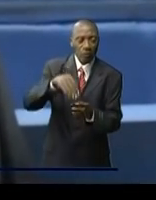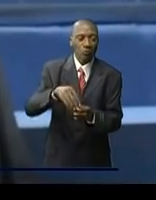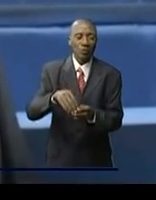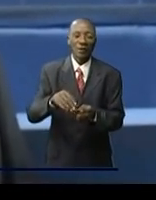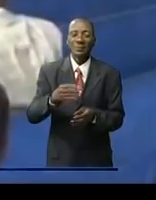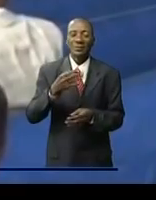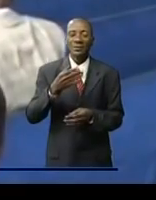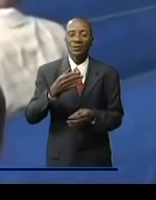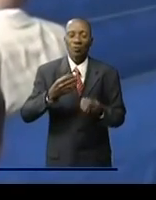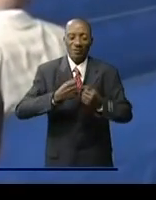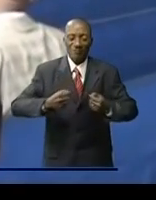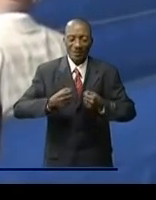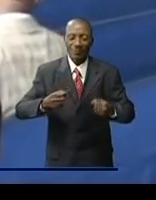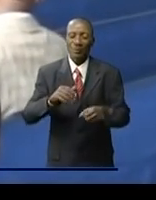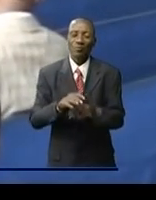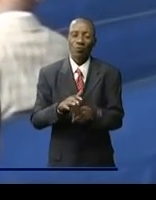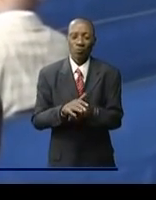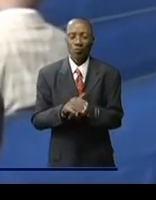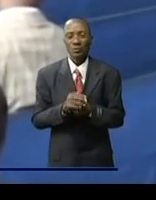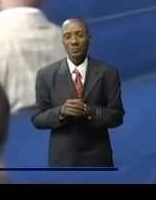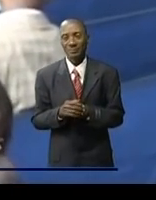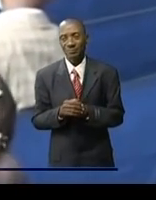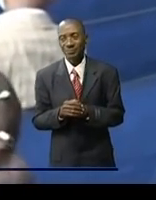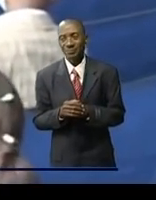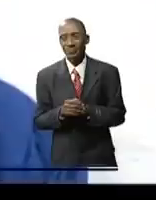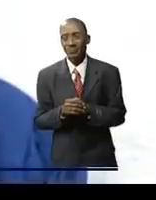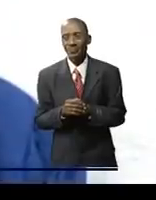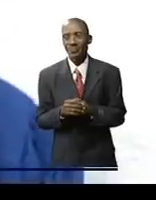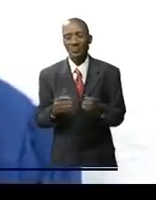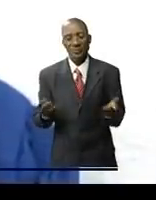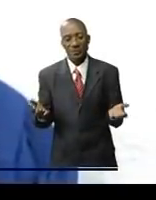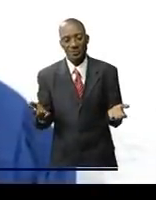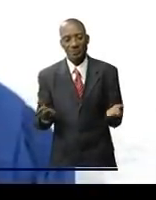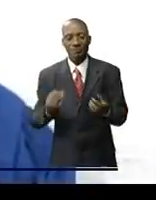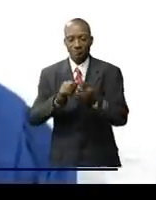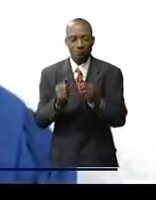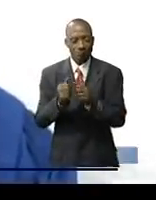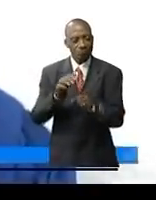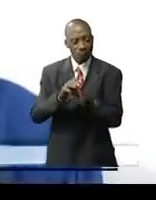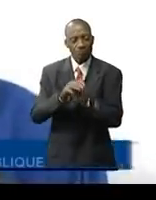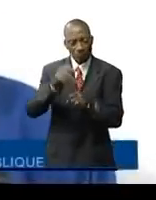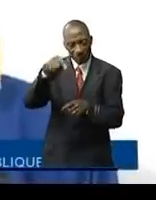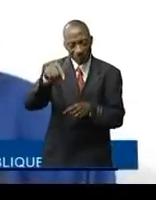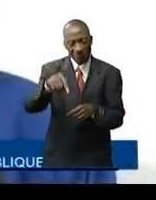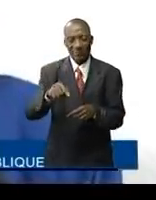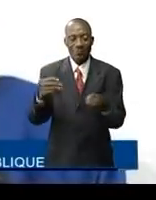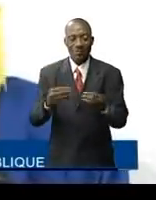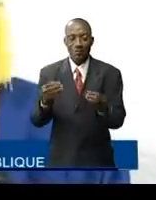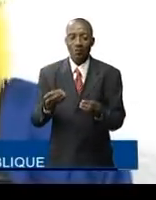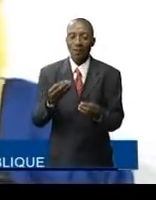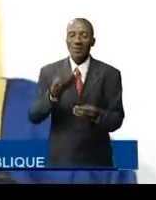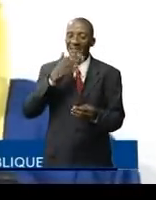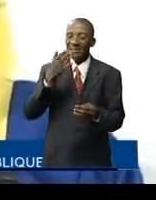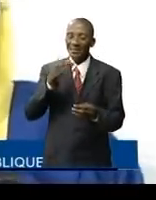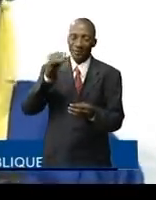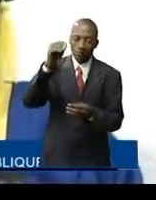légumes à grande quantité pourrait avoir des effets indésirables sur la santé Les Bitekuteku nous devons les